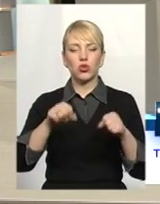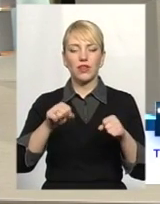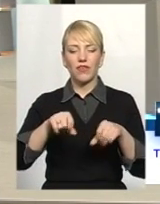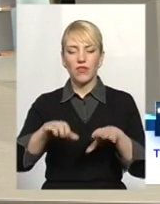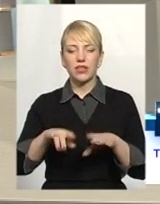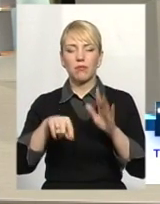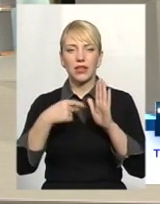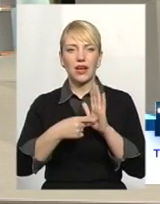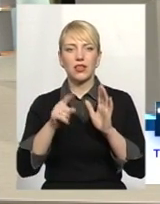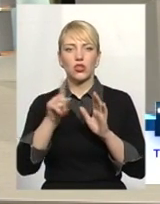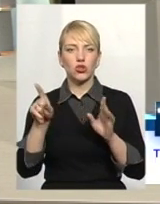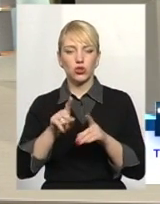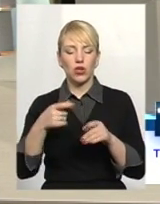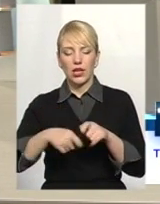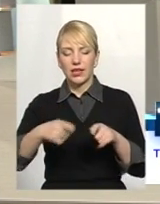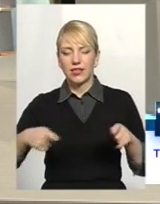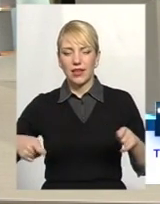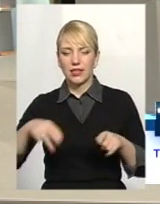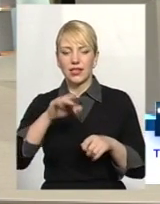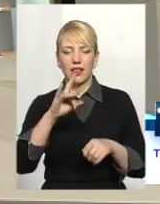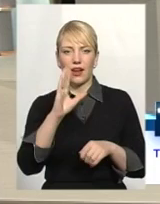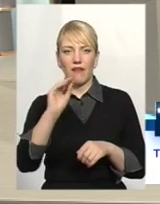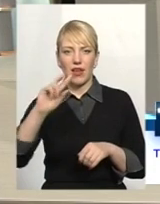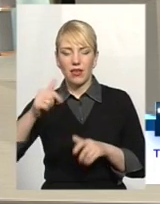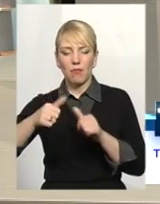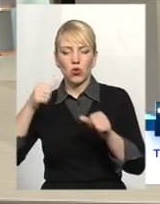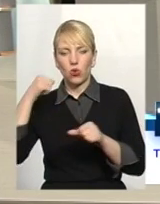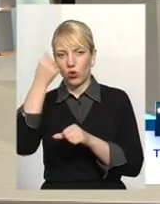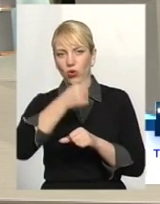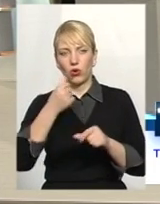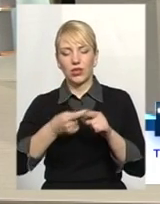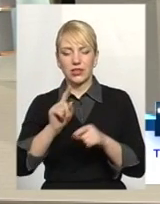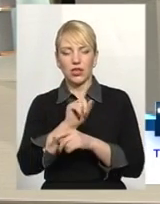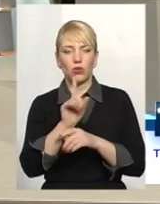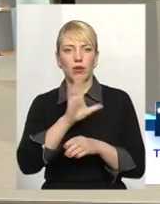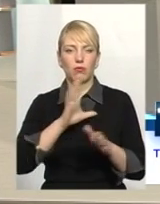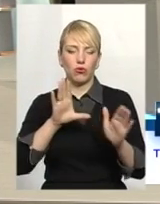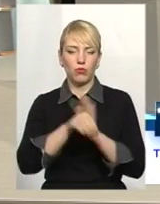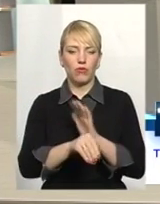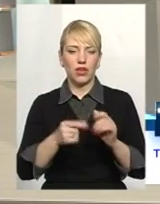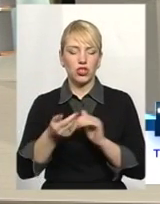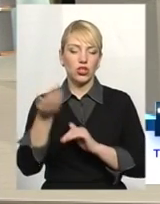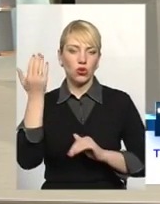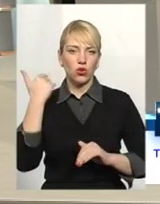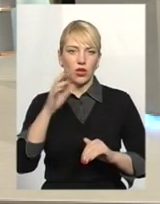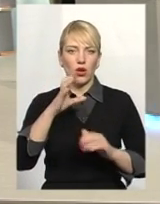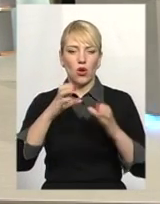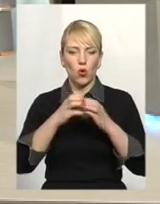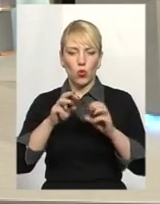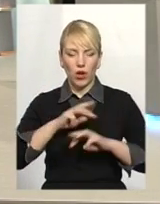питання, що тягнеться іще з травня минулого року. Це норми, які були запроваджені тоді урядом,